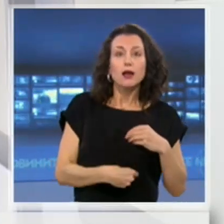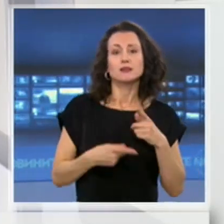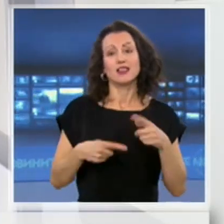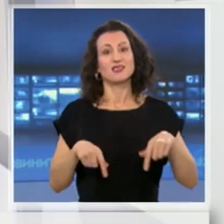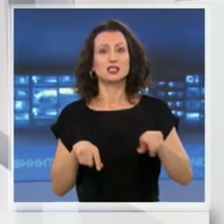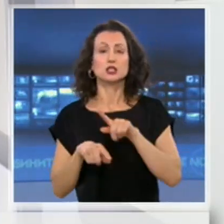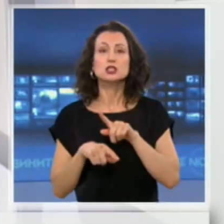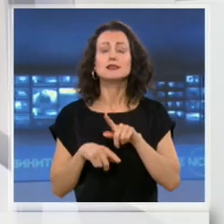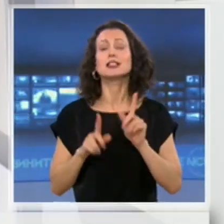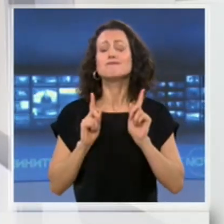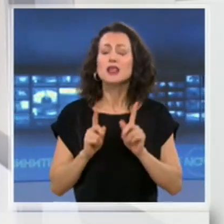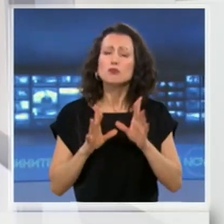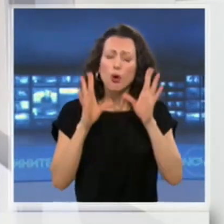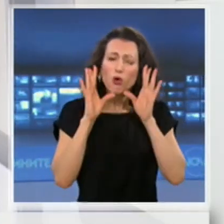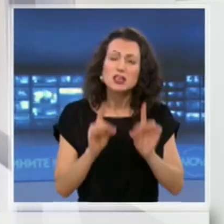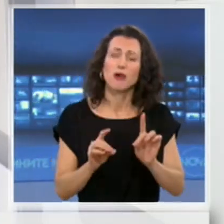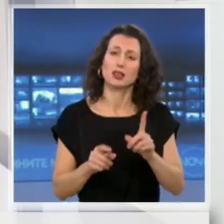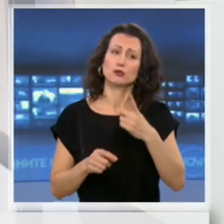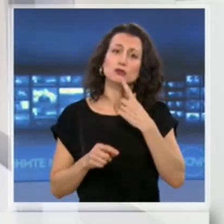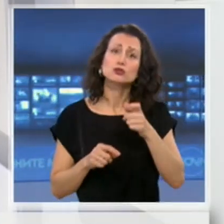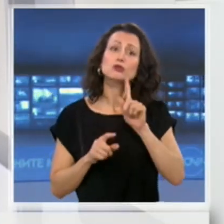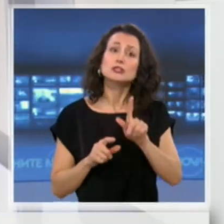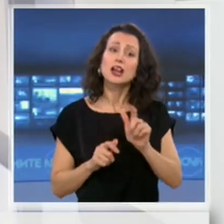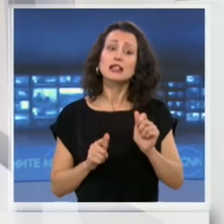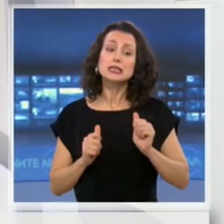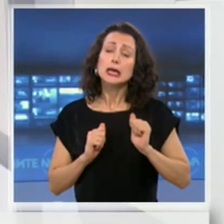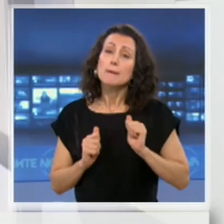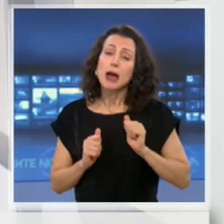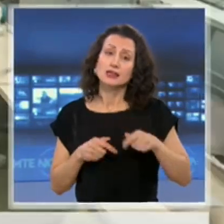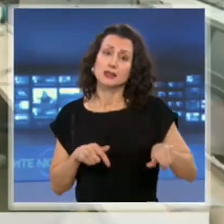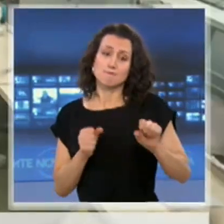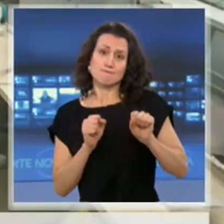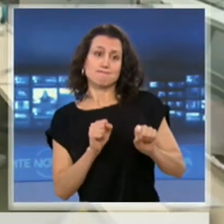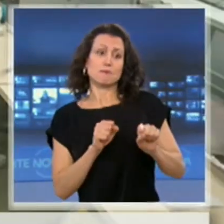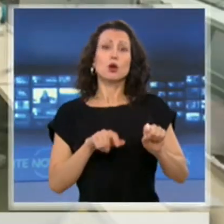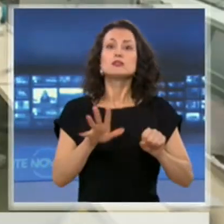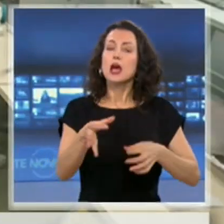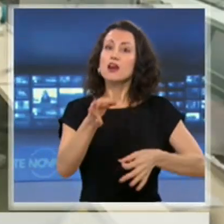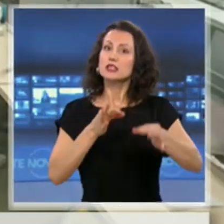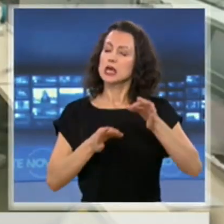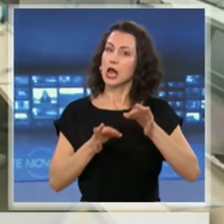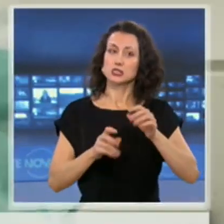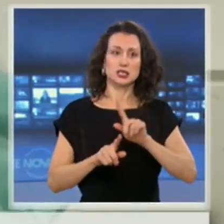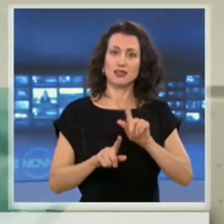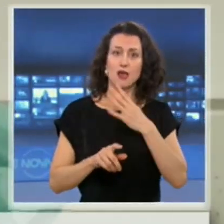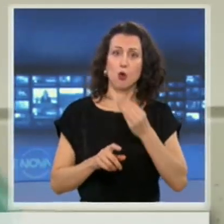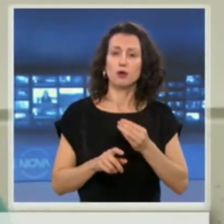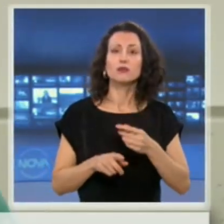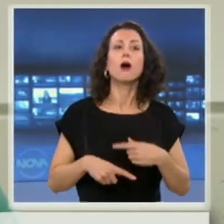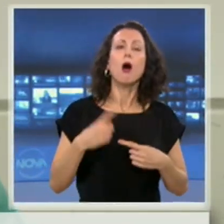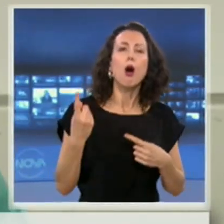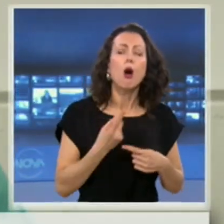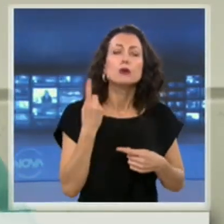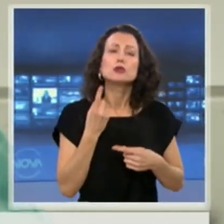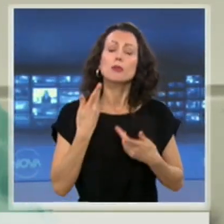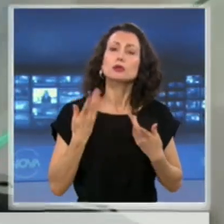асептика и антисептика, за предпазването им от всякакви зарази. Под особено лекарско наблюдение са и хронично болните